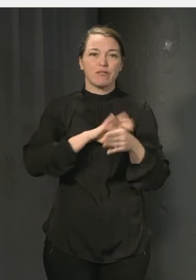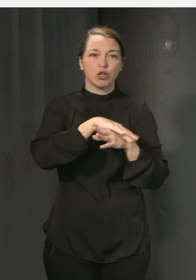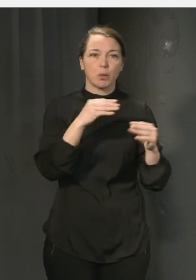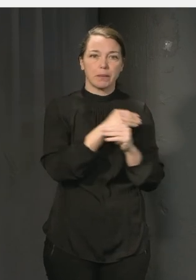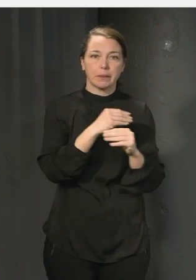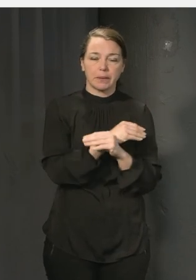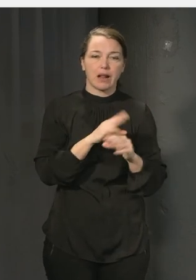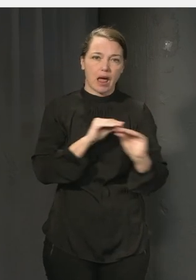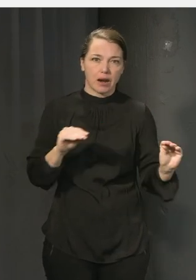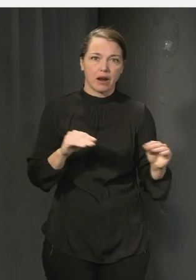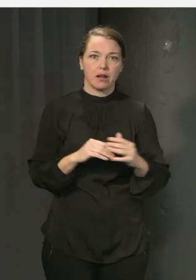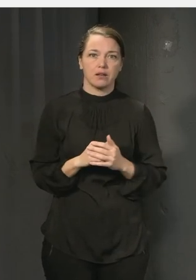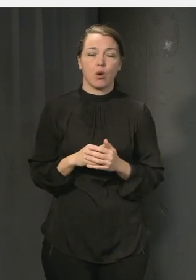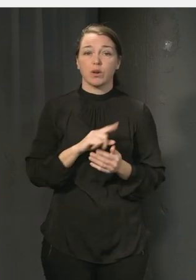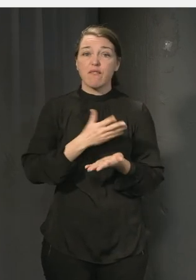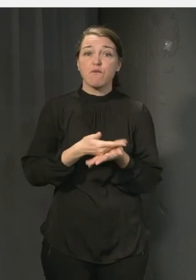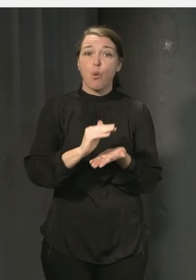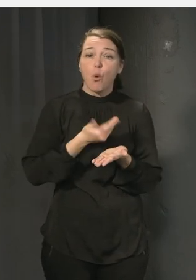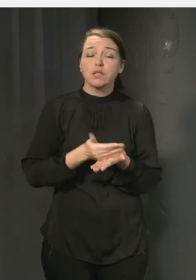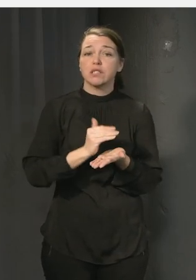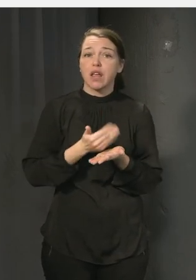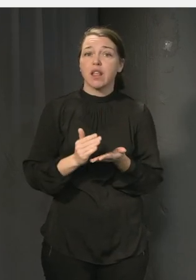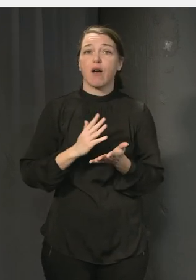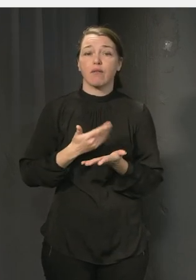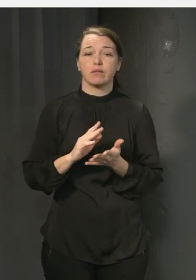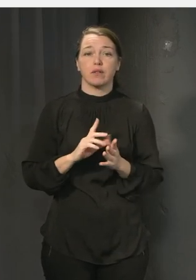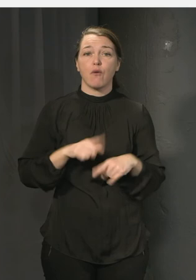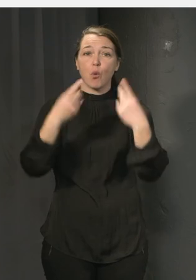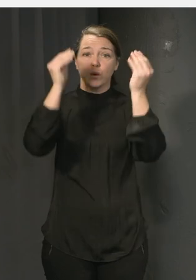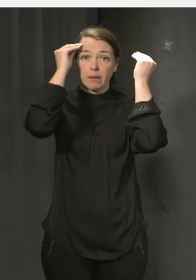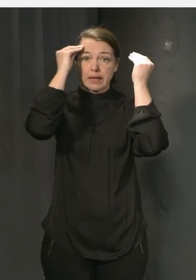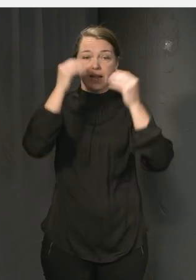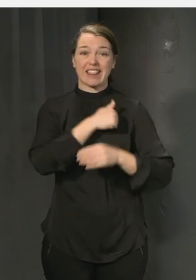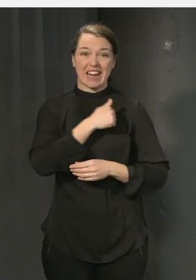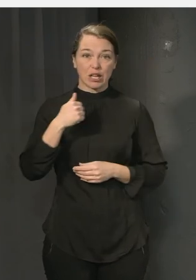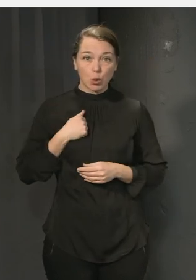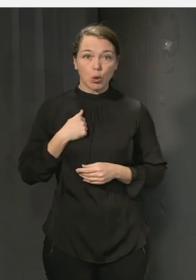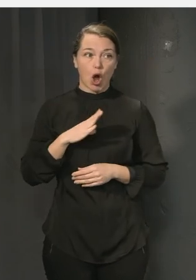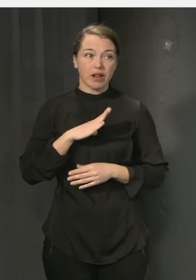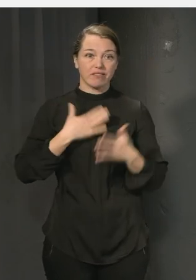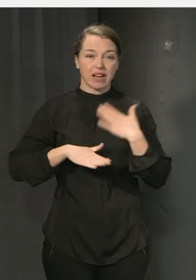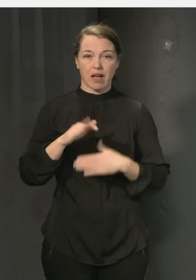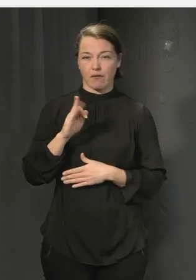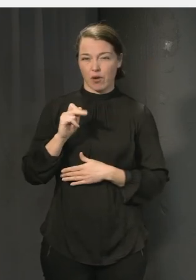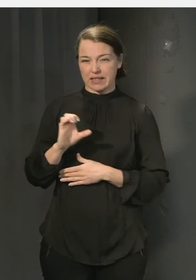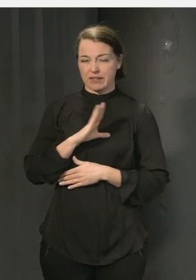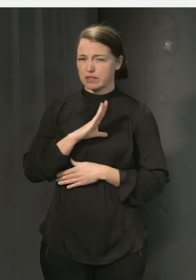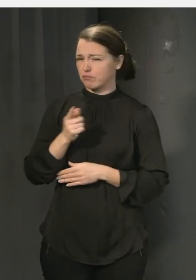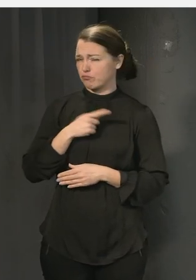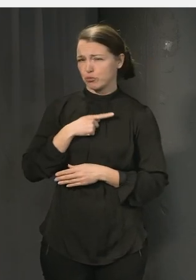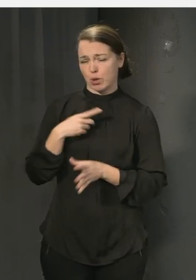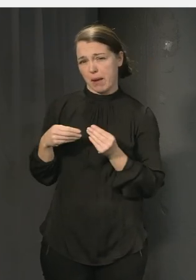sen också den här fortbildningen att det fortsätter att det finns liksom en vilja från rektorn vi har ju på Friends har vi mycket material för